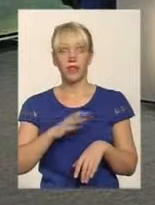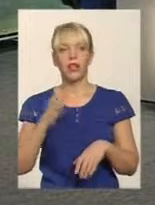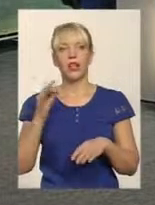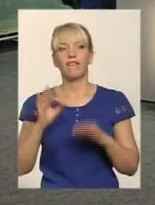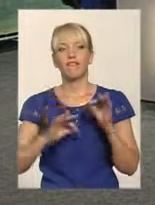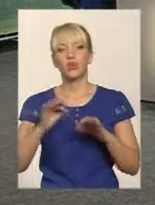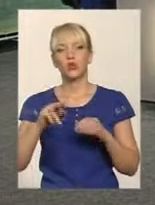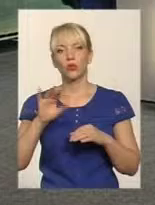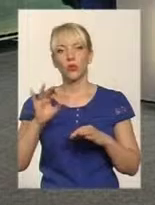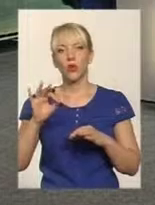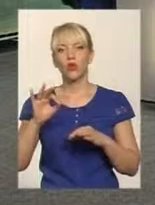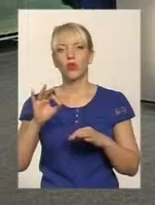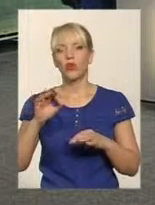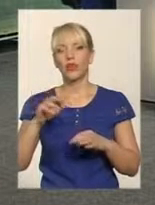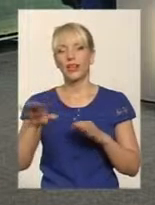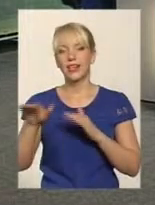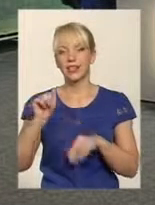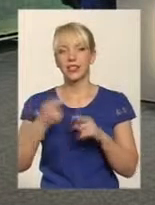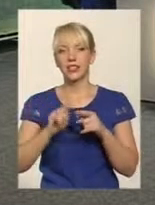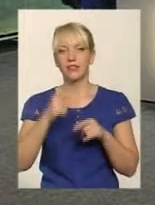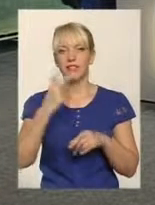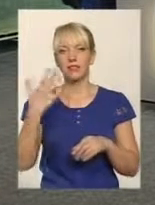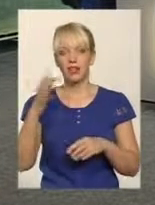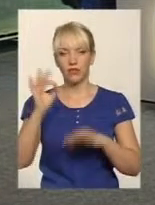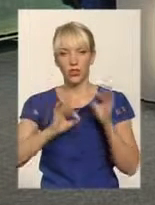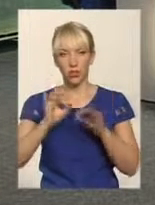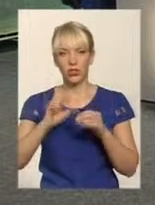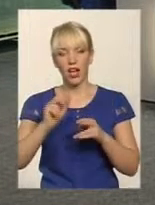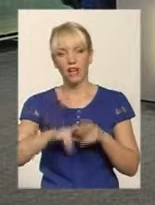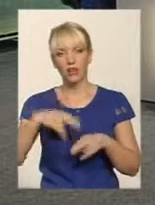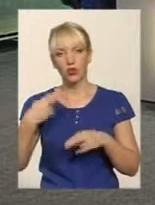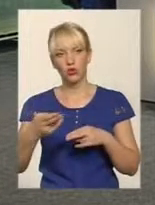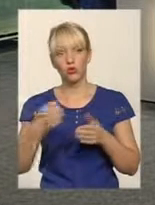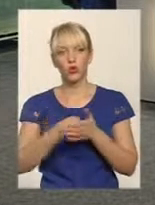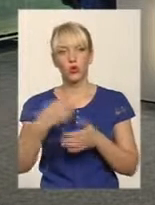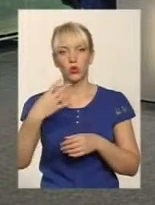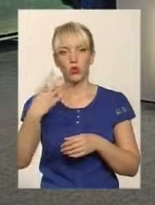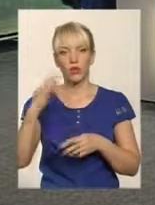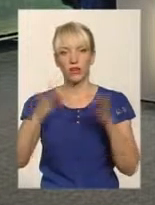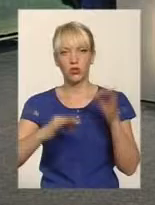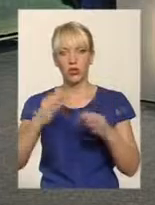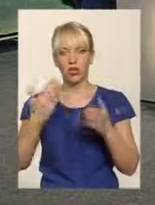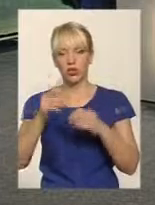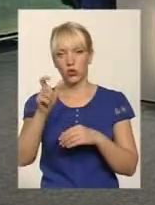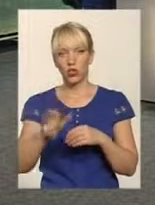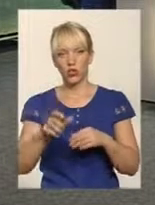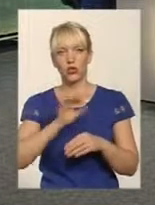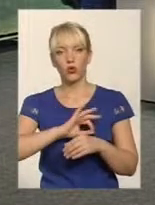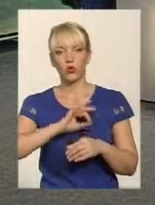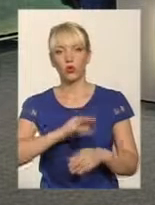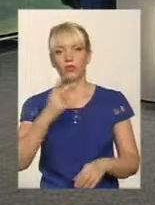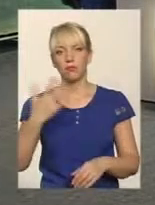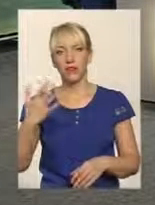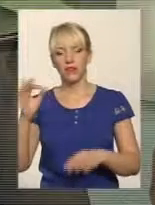відсоток по кредиту 25%, а відшкодування до 40%. Якщо клієнт прокористується